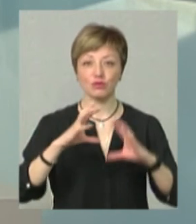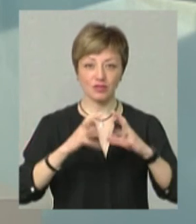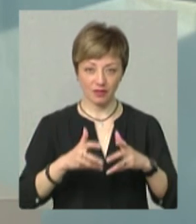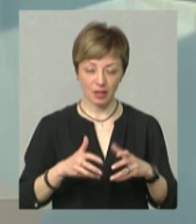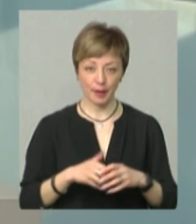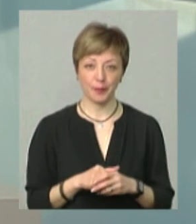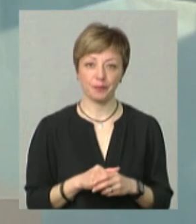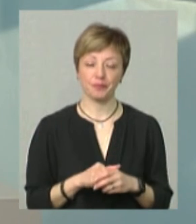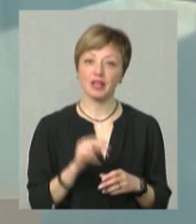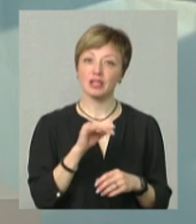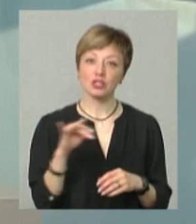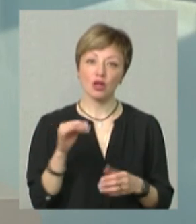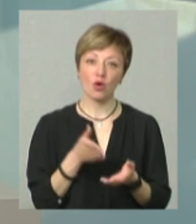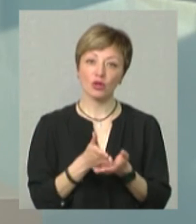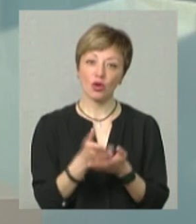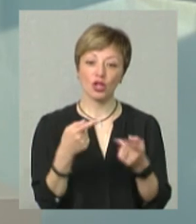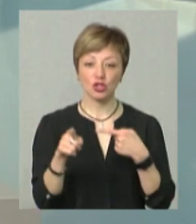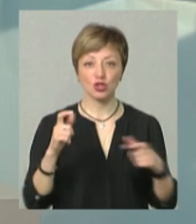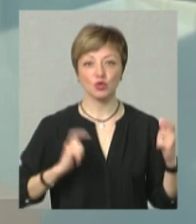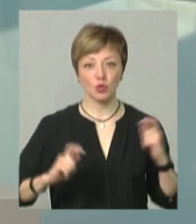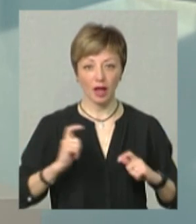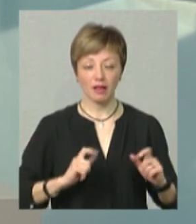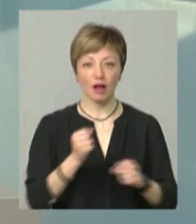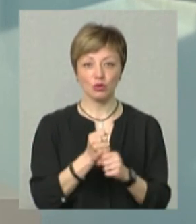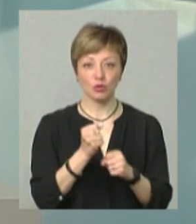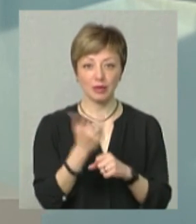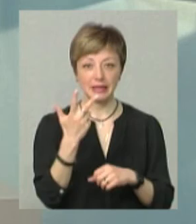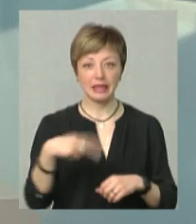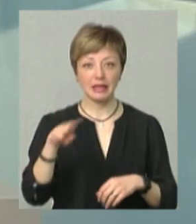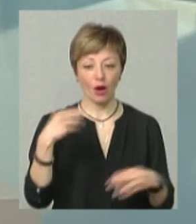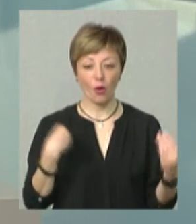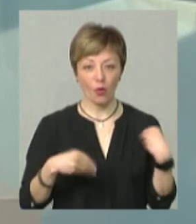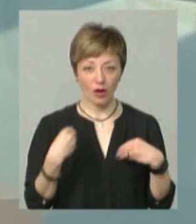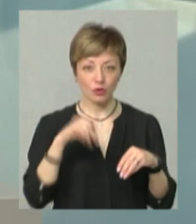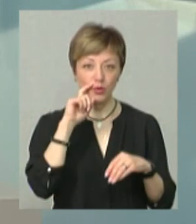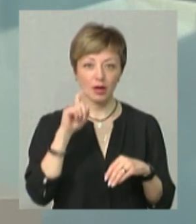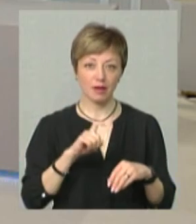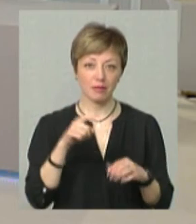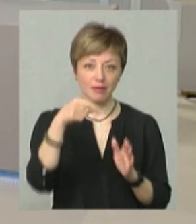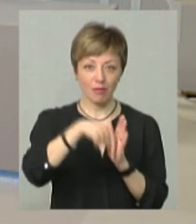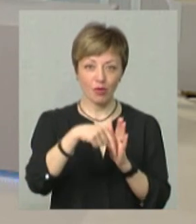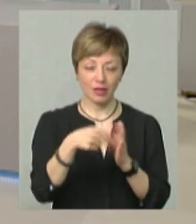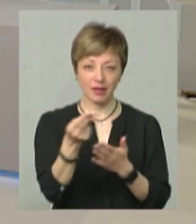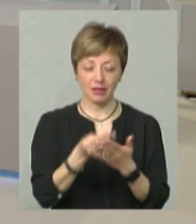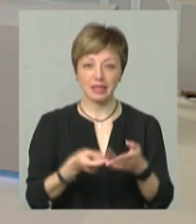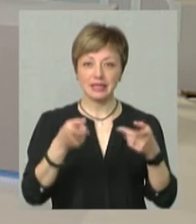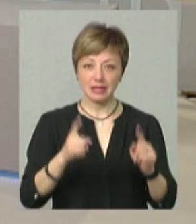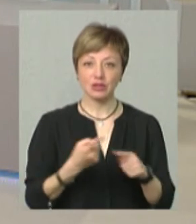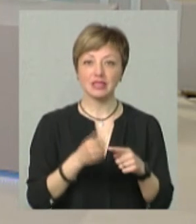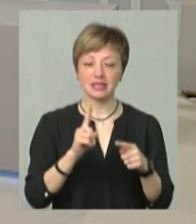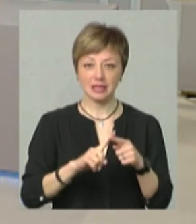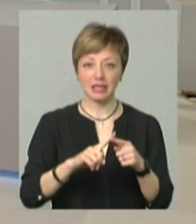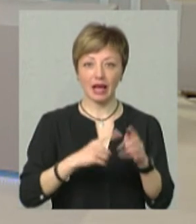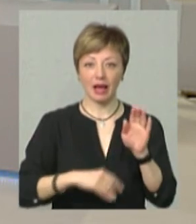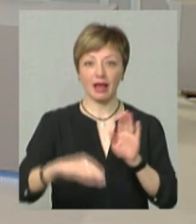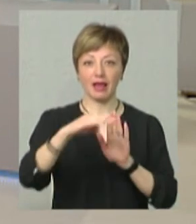світі. Чи орієнтовані інші студенти на розробку 3D-одягу з українськими мотивами? Дійсно, цей тренд з